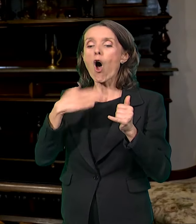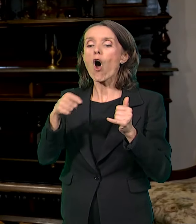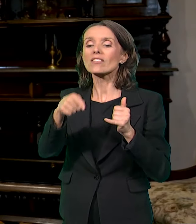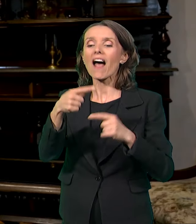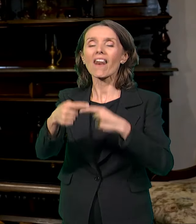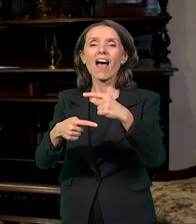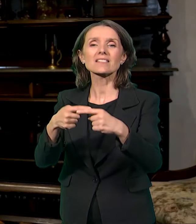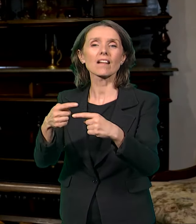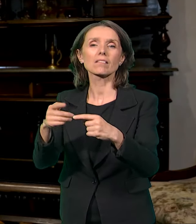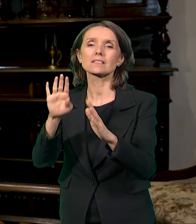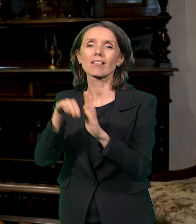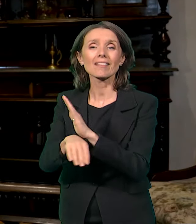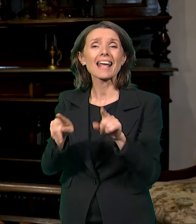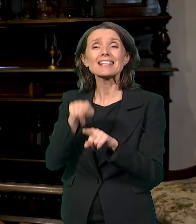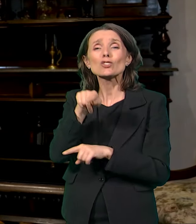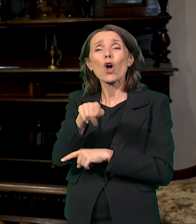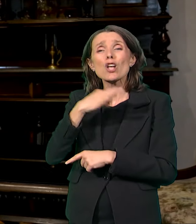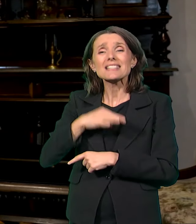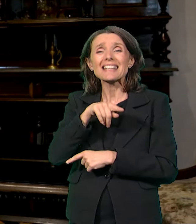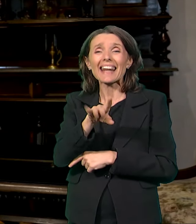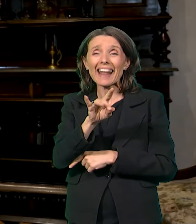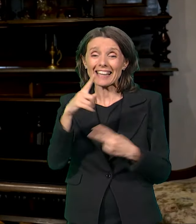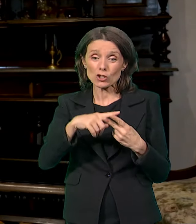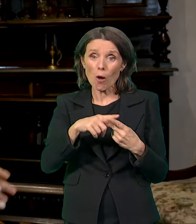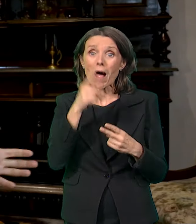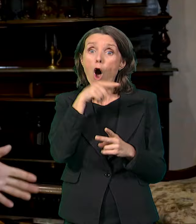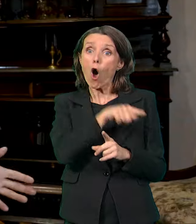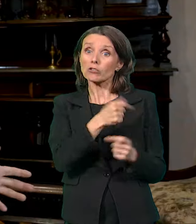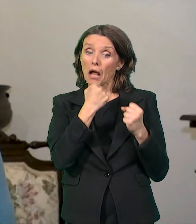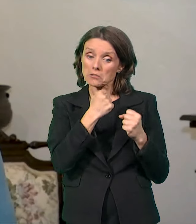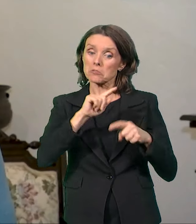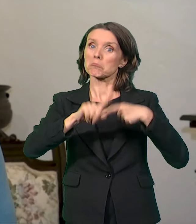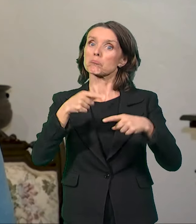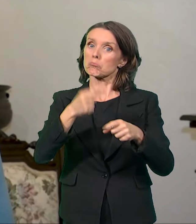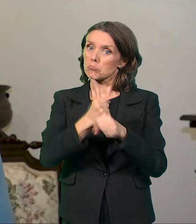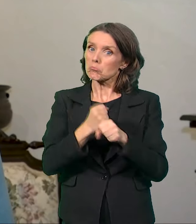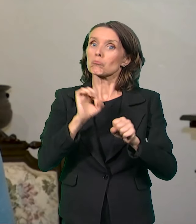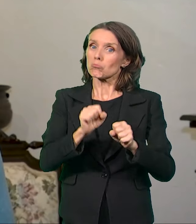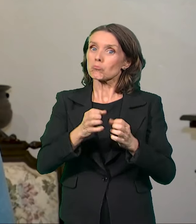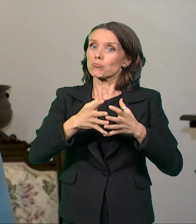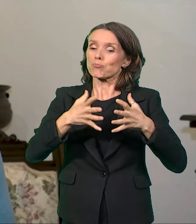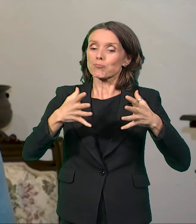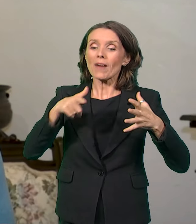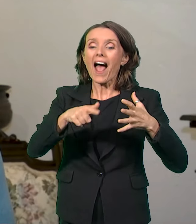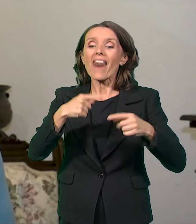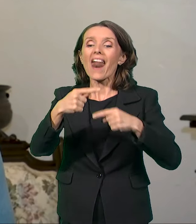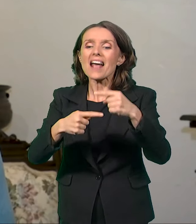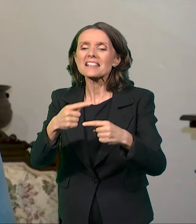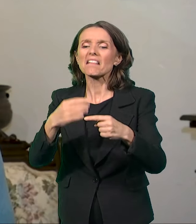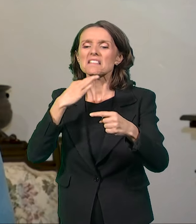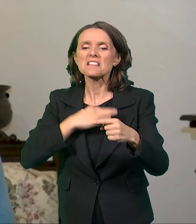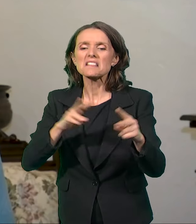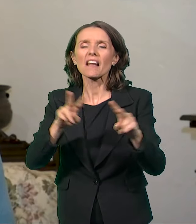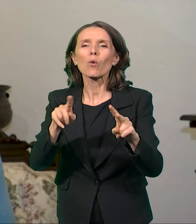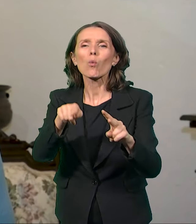nakon smrti Rista Paranosa mlađe, kada su njegovi nasljednici podijelili tu veliku imovinu, a kako to obično biva, nakon